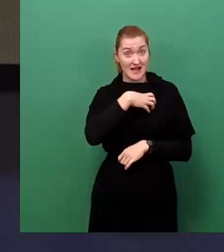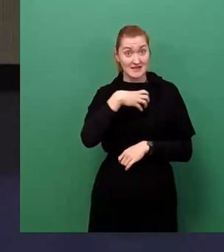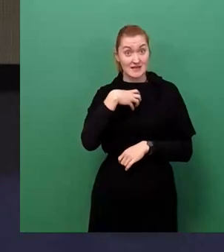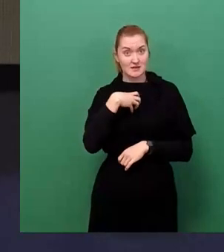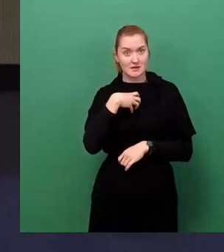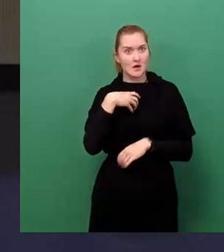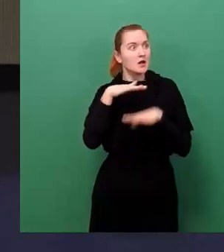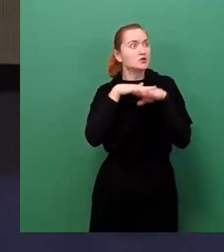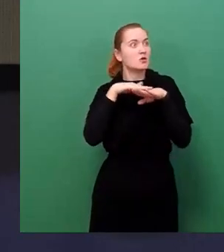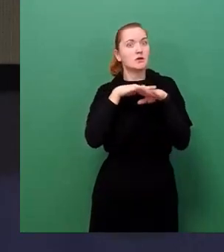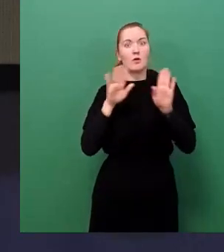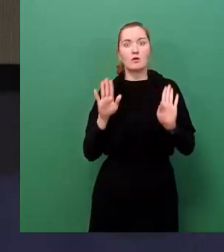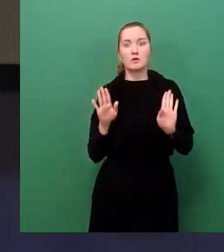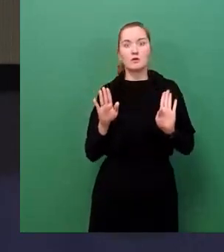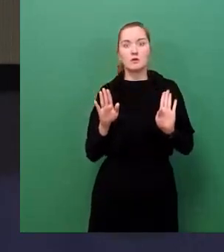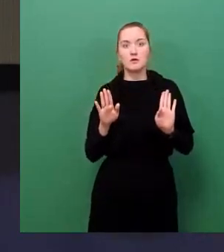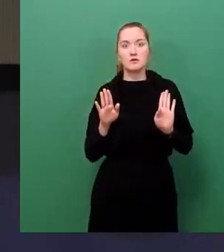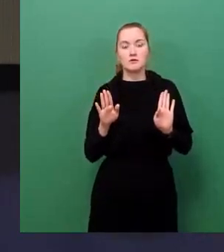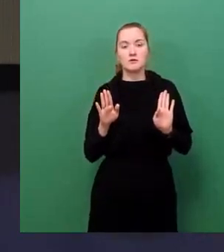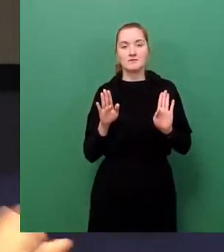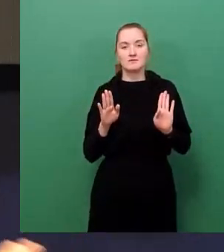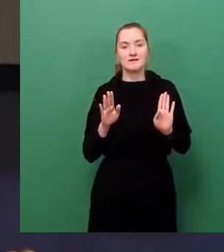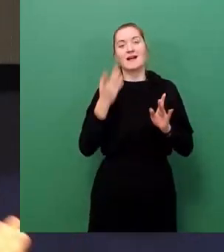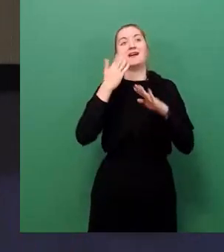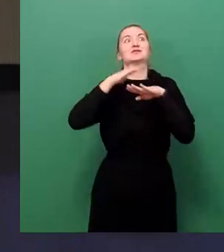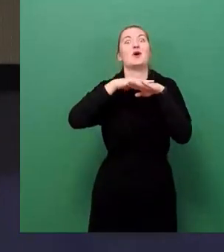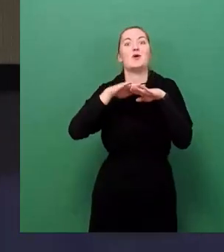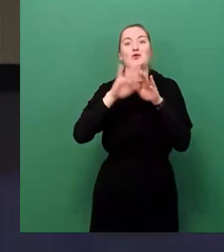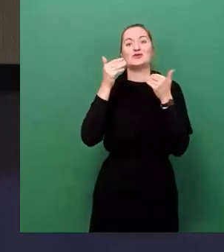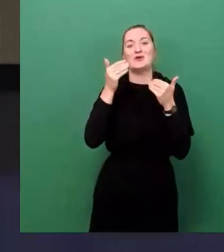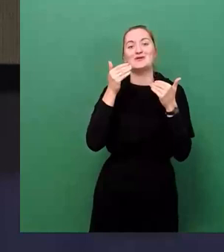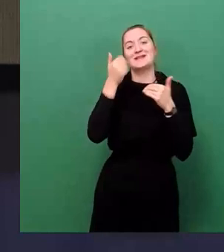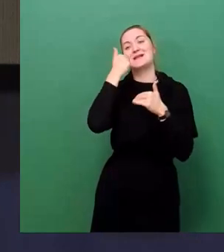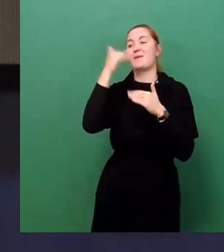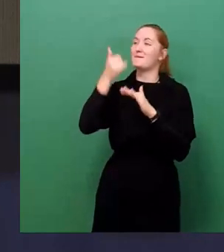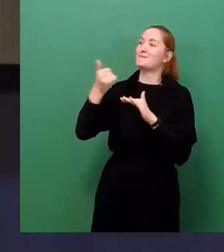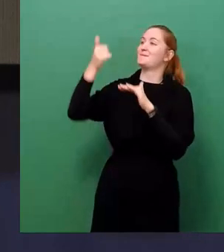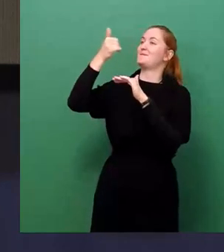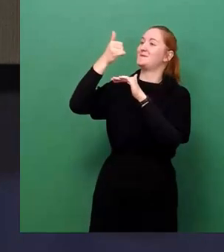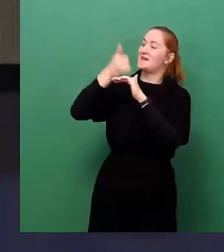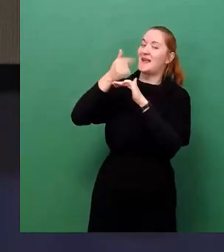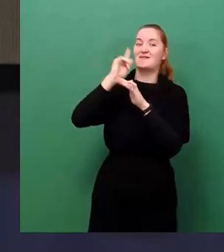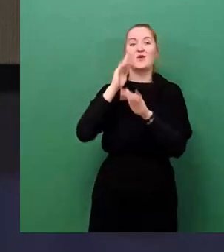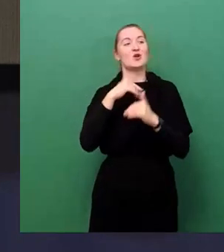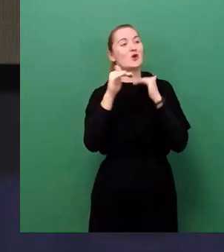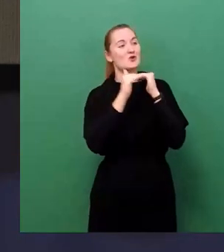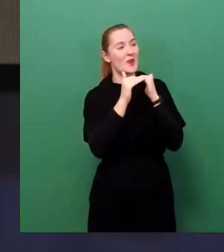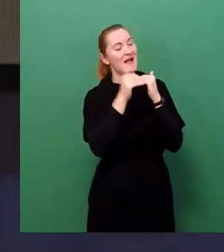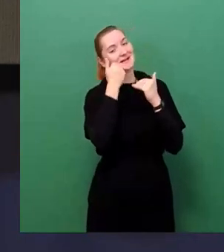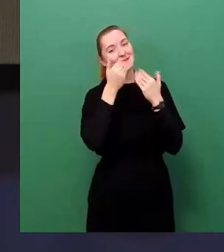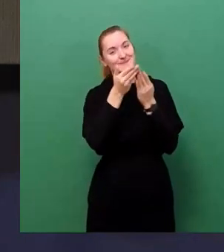Entschuldigung, sehr geehrter Herr Oberbürgermeister, sehr geehrte Kolleginnen und Kollegen, liebe Gäste, liebe